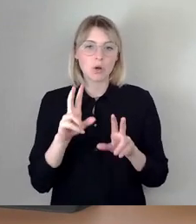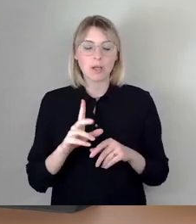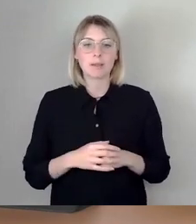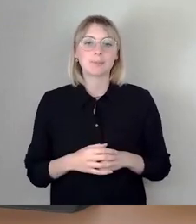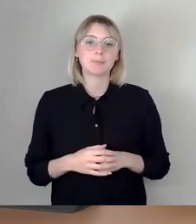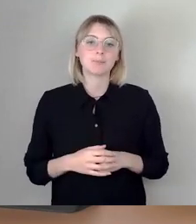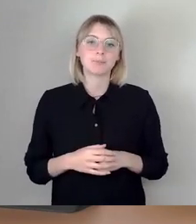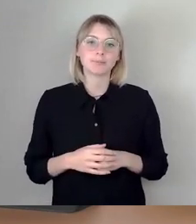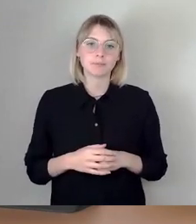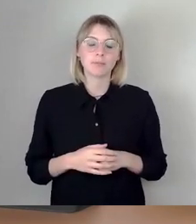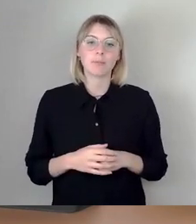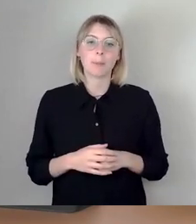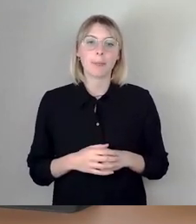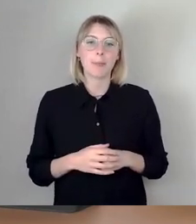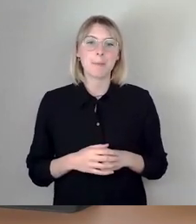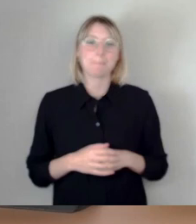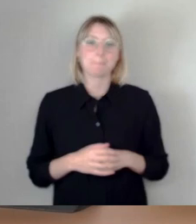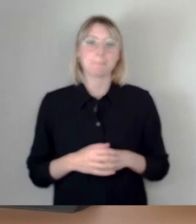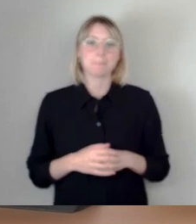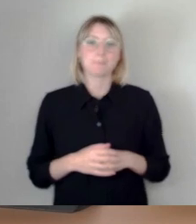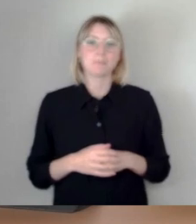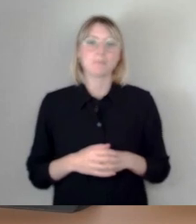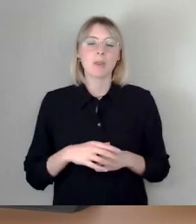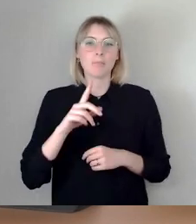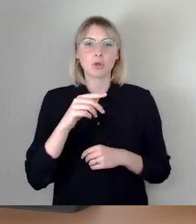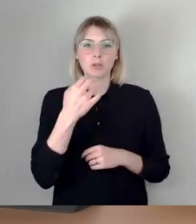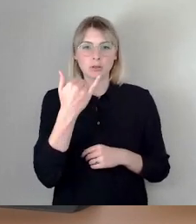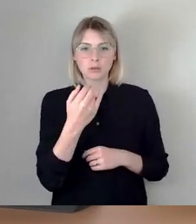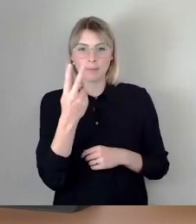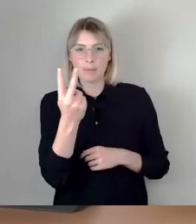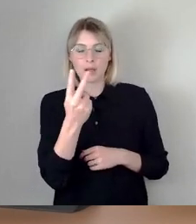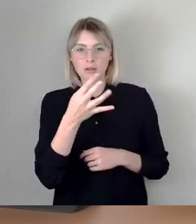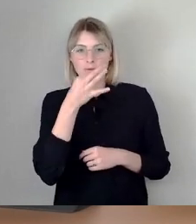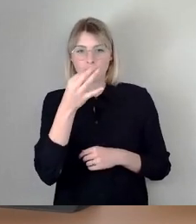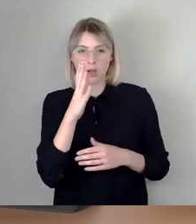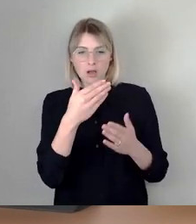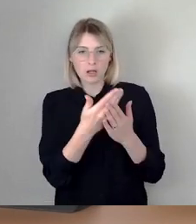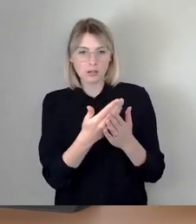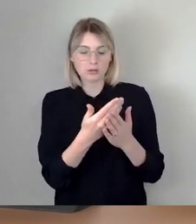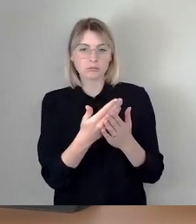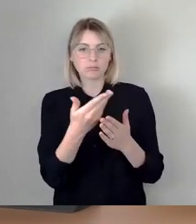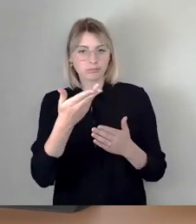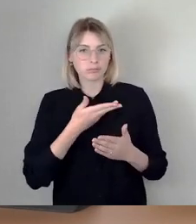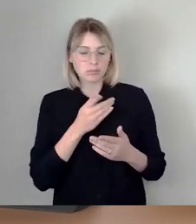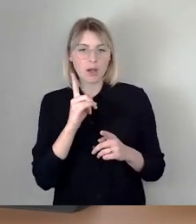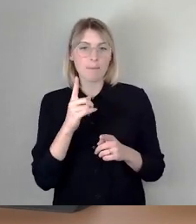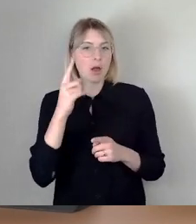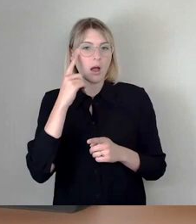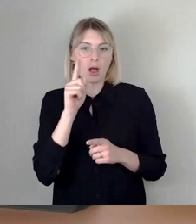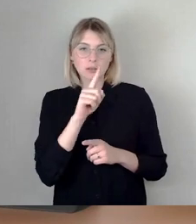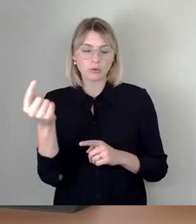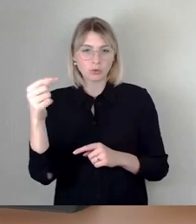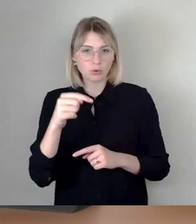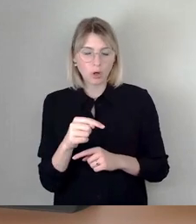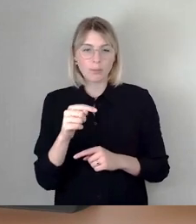den beiden, die jetzt Fragen eingereicht haben und dann aber nicht hier im Rat erschienen sind, wie bei allen anderen, es